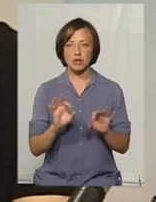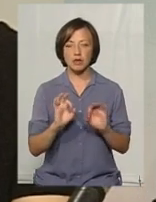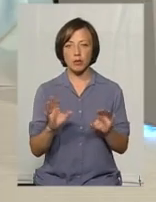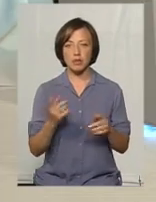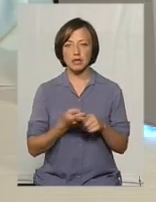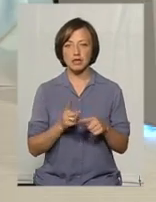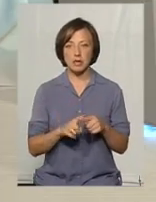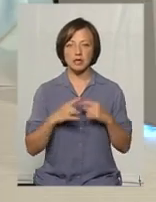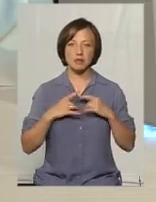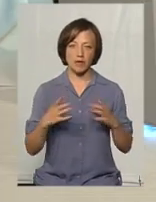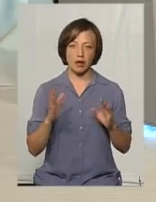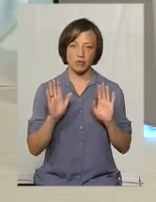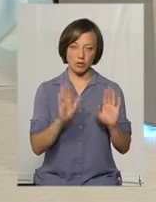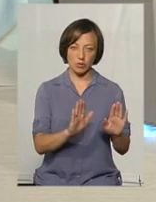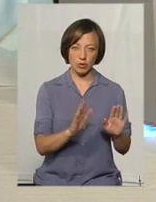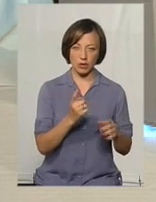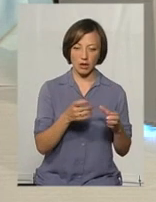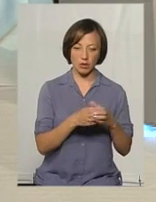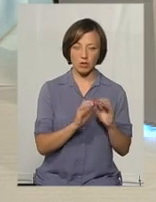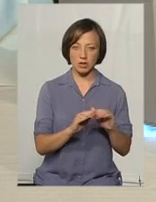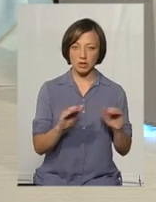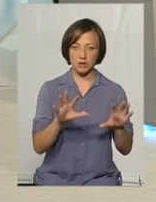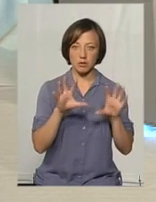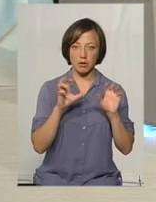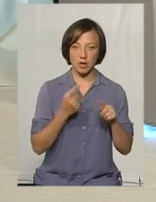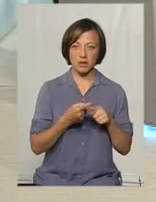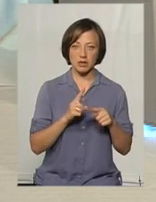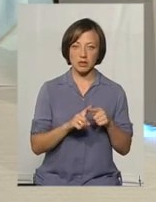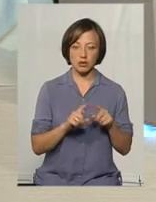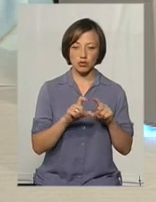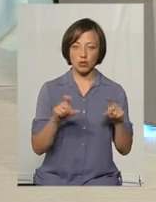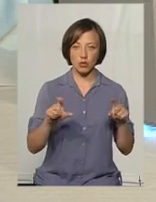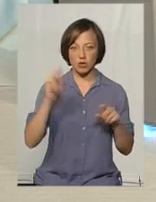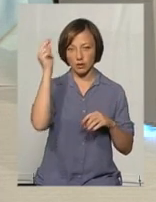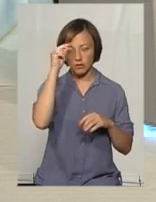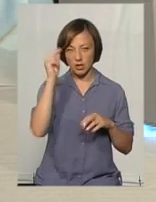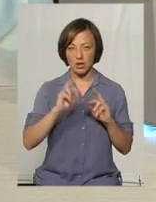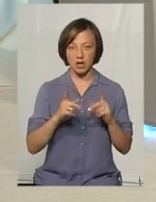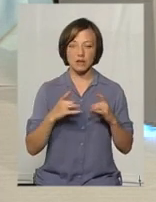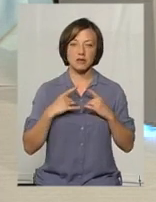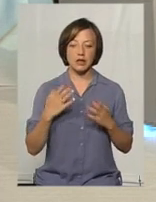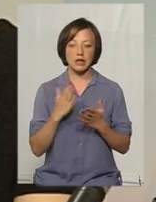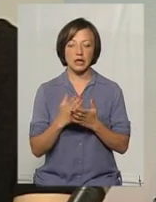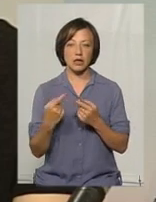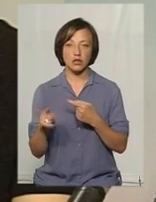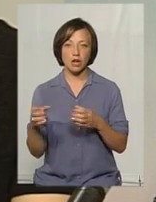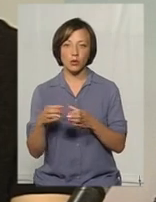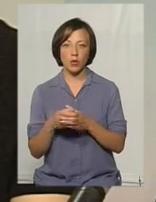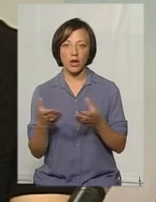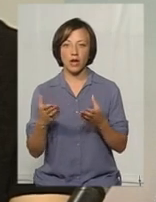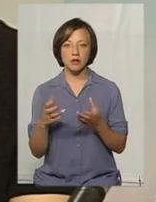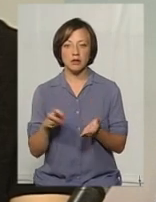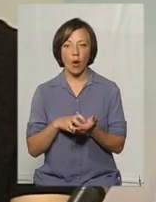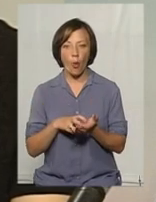інформацію. Це є свято. Це є одна категорія дітей, які сприймають школу, навчання в школі як свято. Є інша категорія, які і